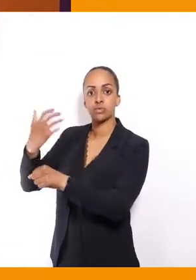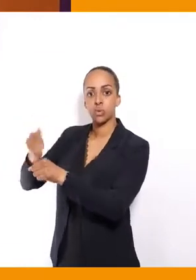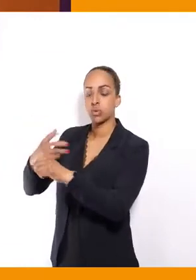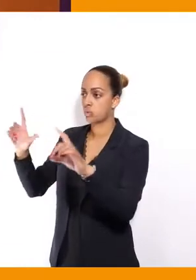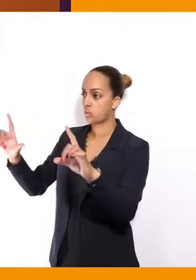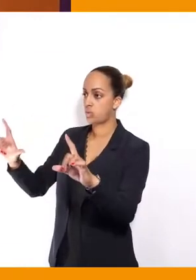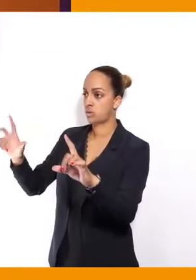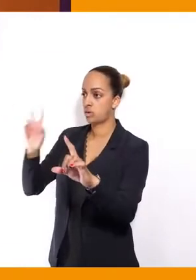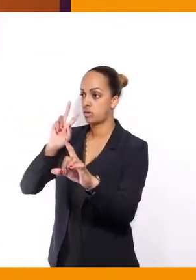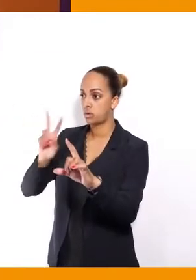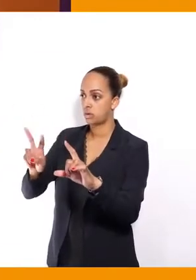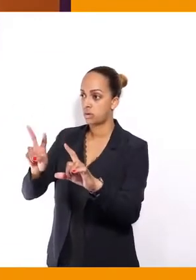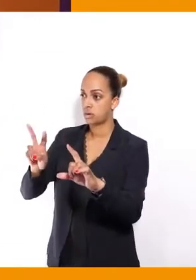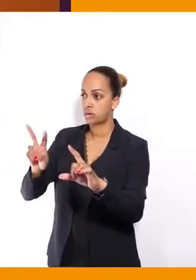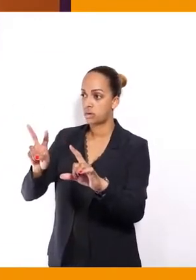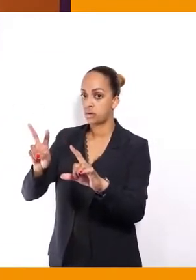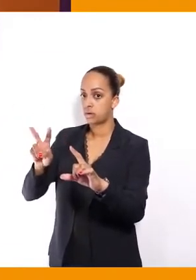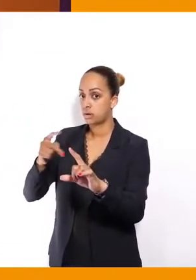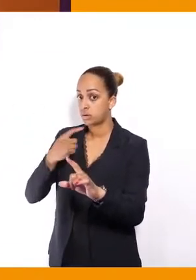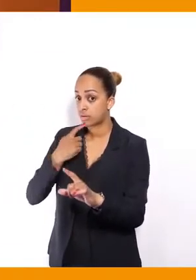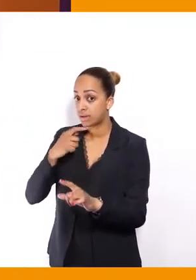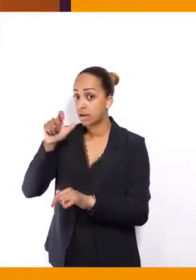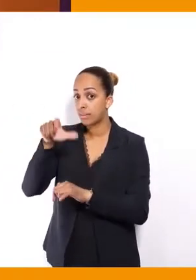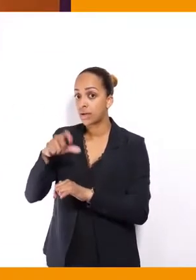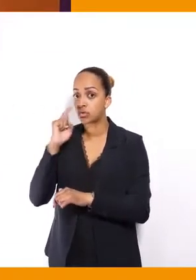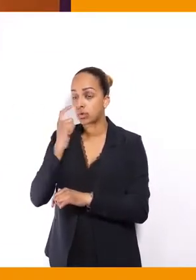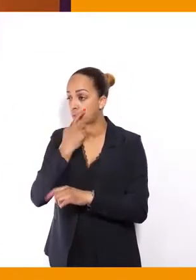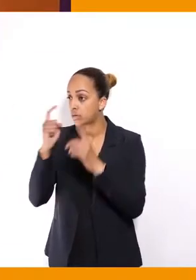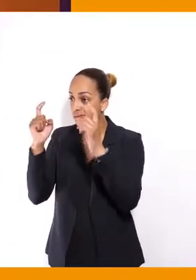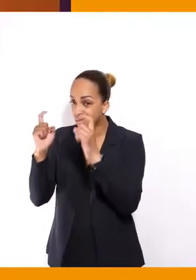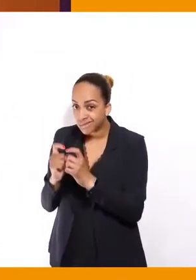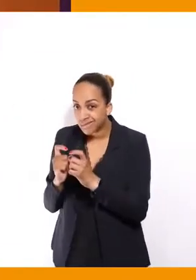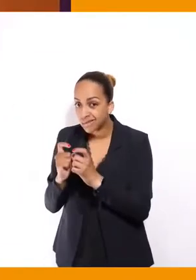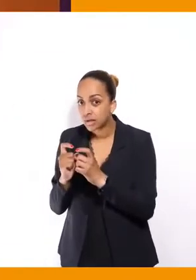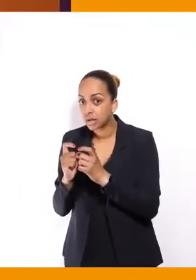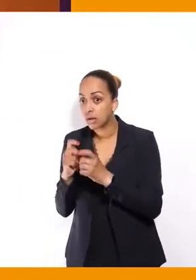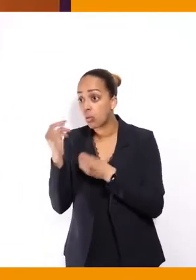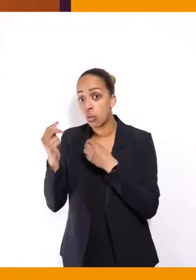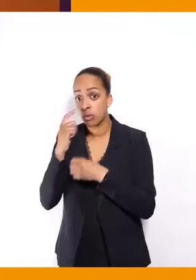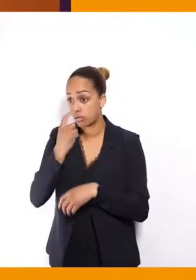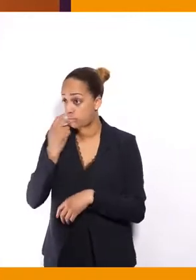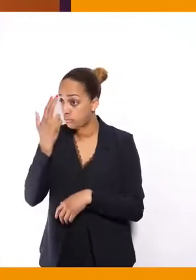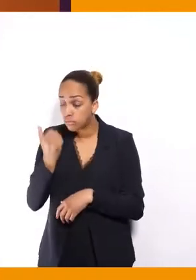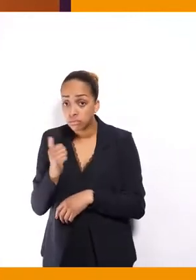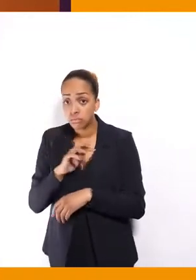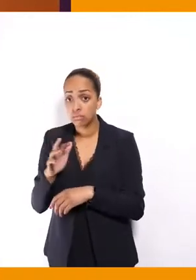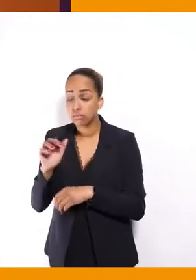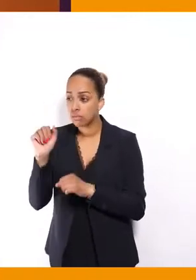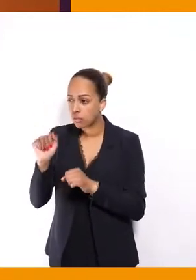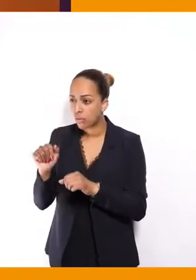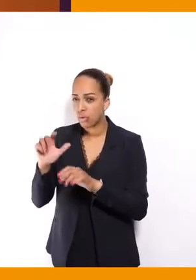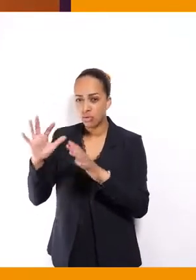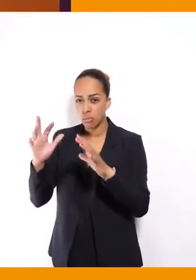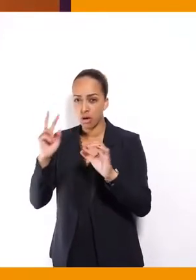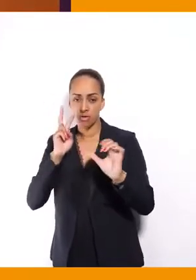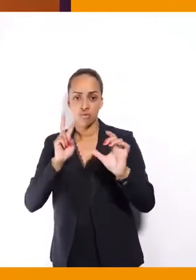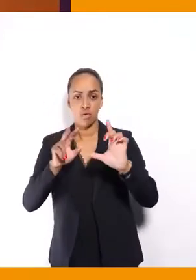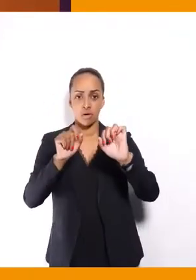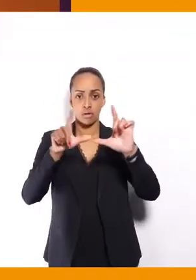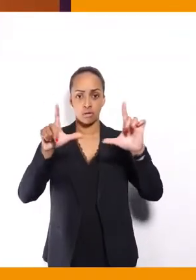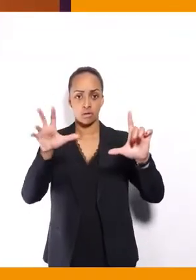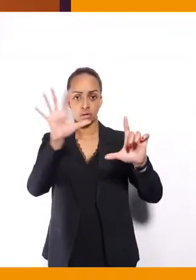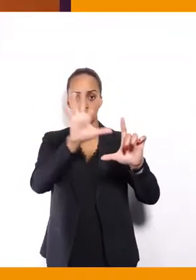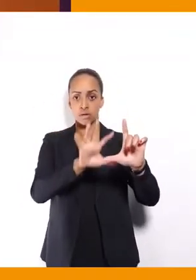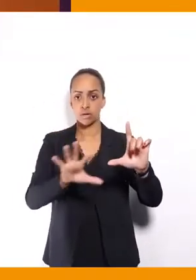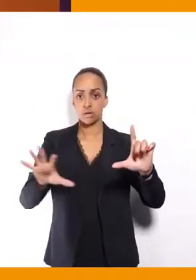pour voir comment une personne qui ne voit pas ou qui voit avec des difficultés, arrive à se représenter. La présentation de'information